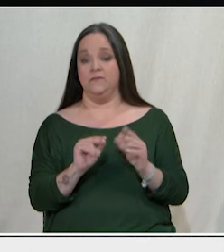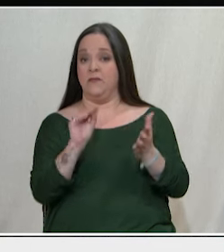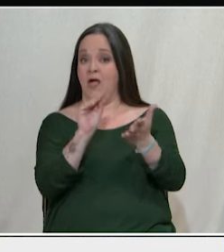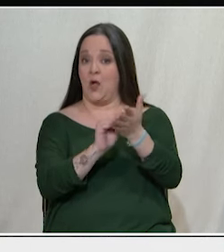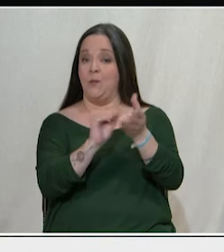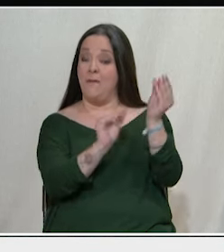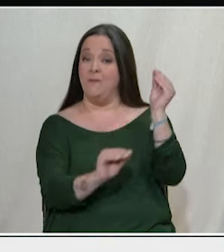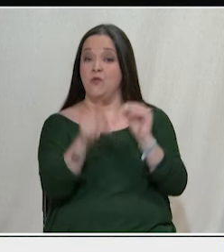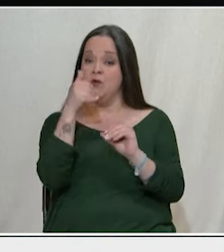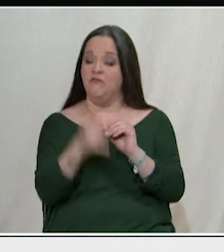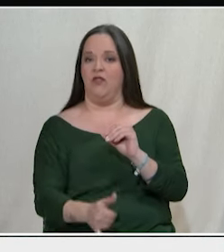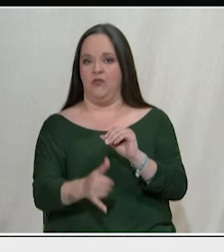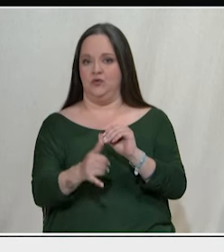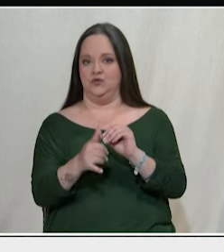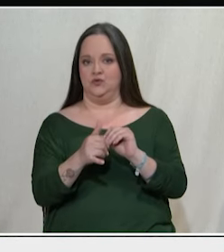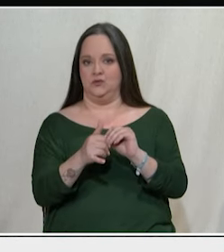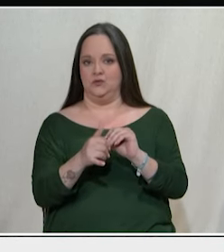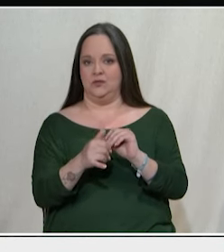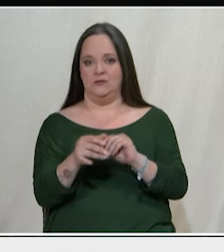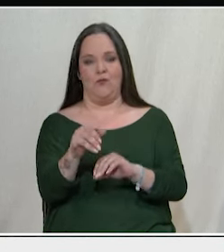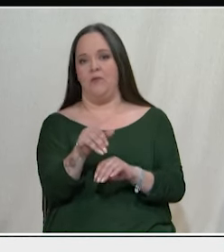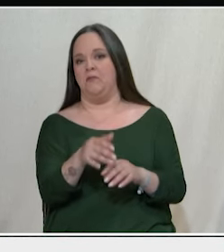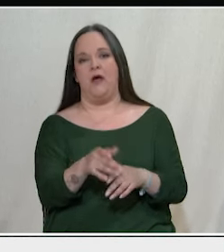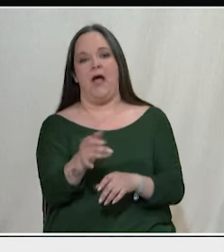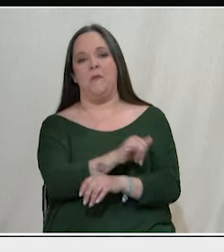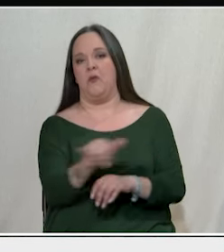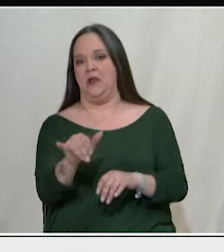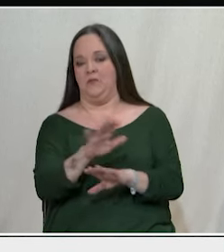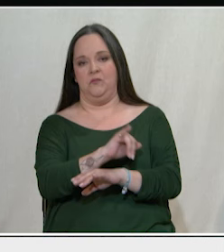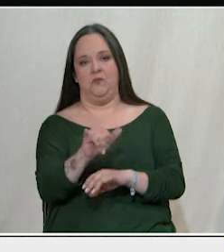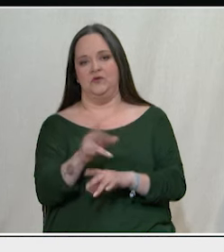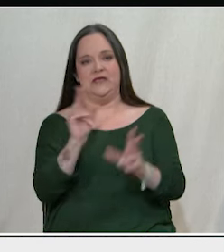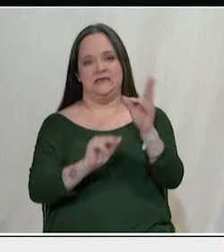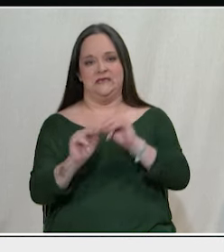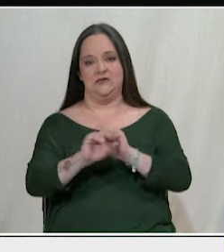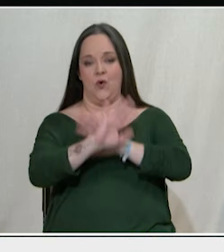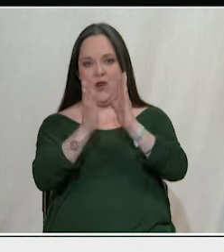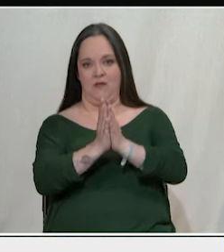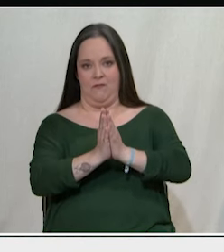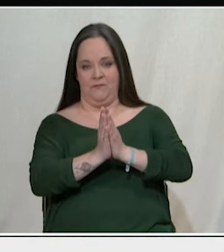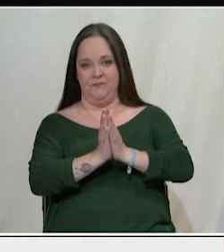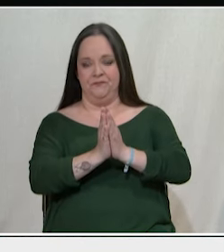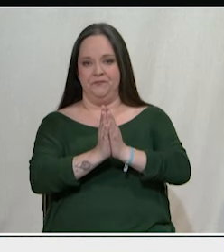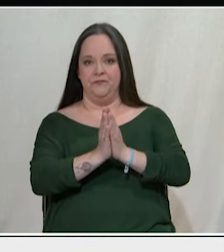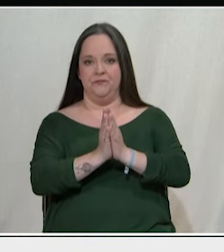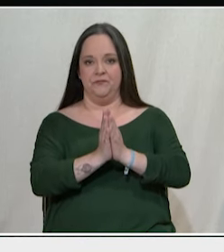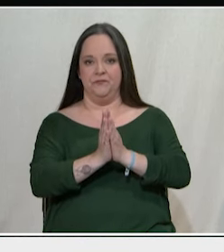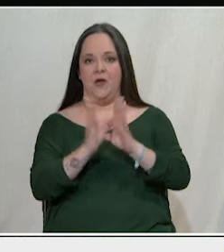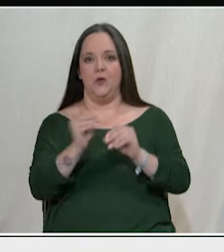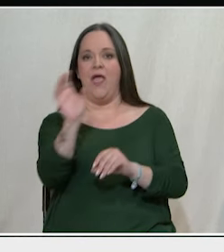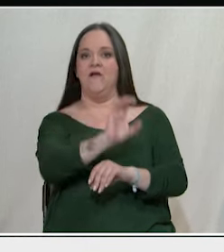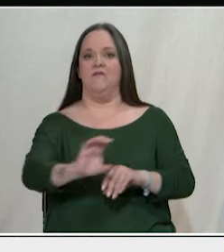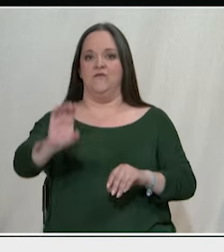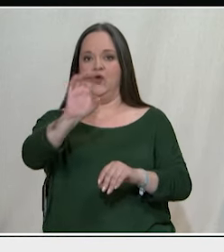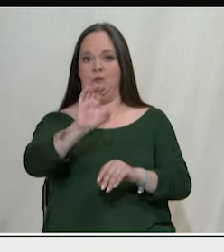βαθύς λόγος που δεν πρόκειται να γίνει καμία ατία συζήτηση. Είναι η κατάσταση συνολικά στην Ευρώπη και